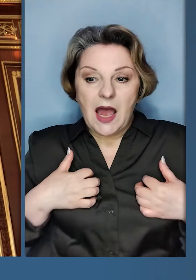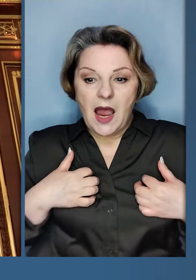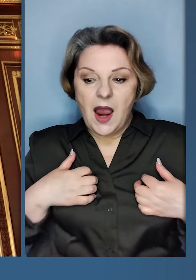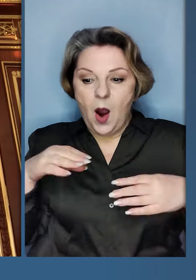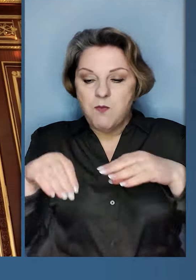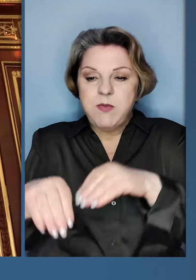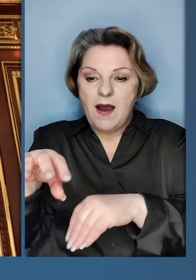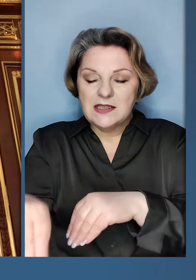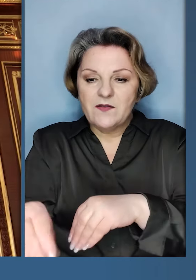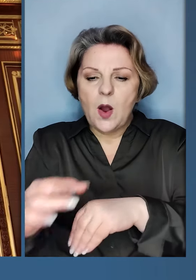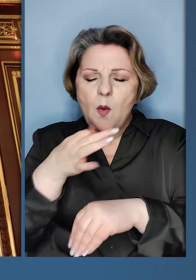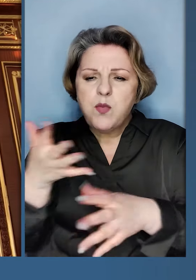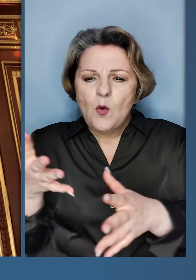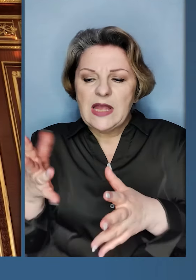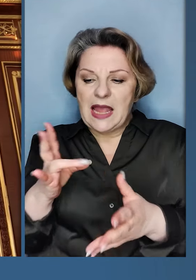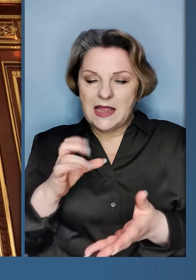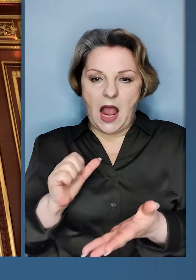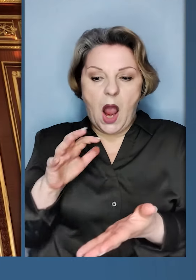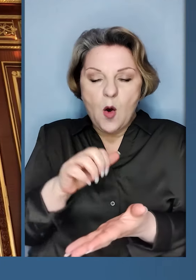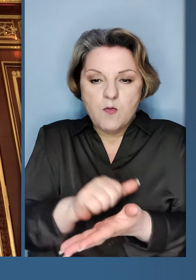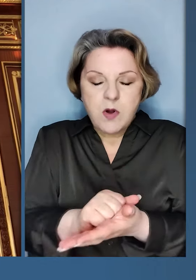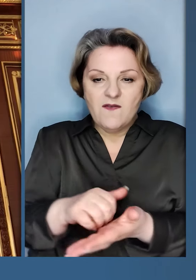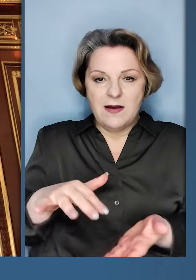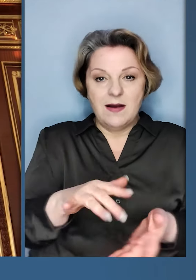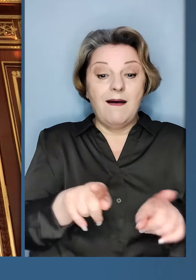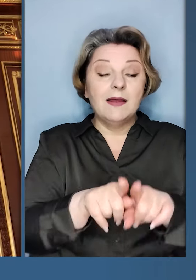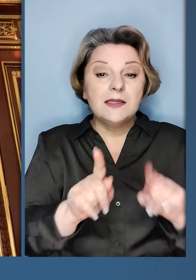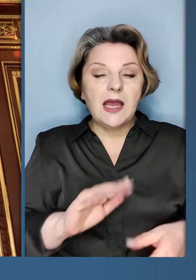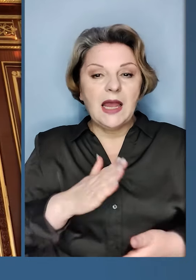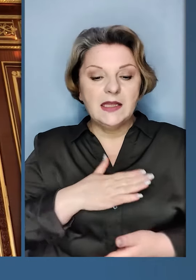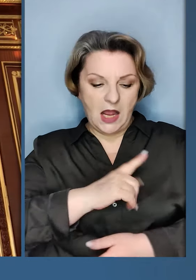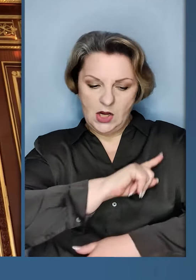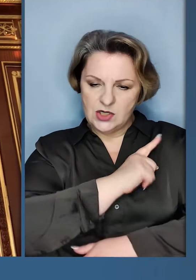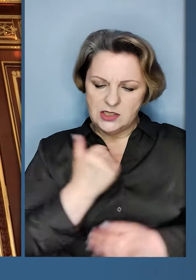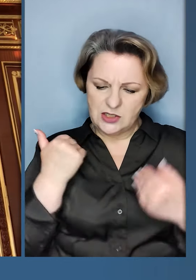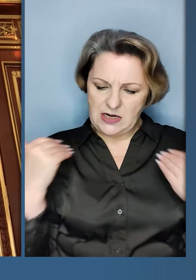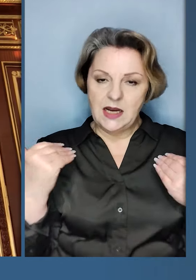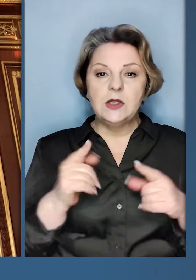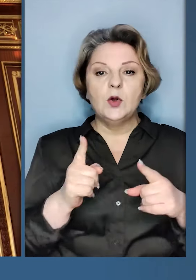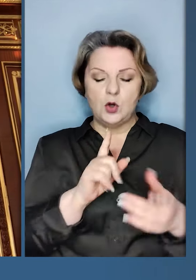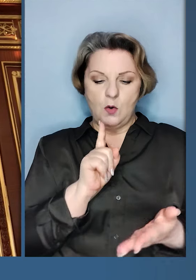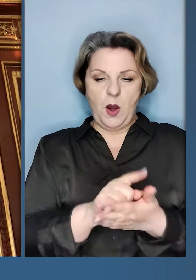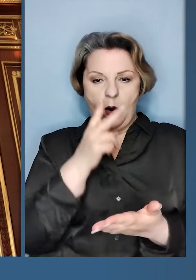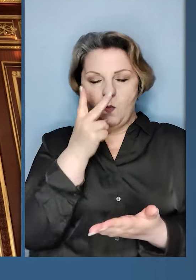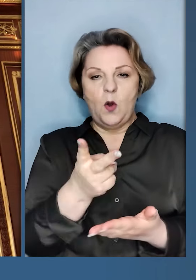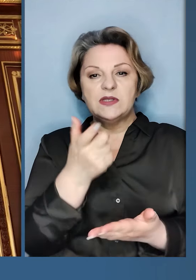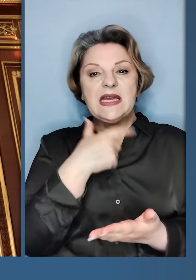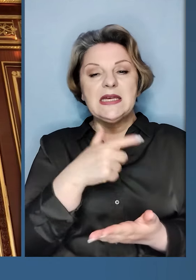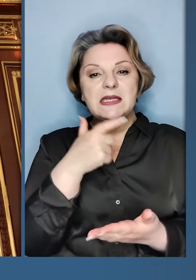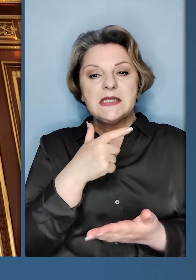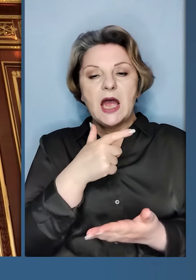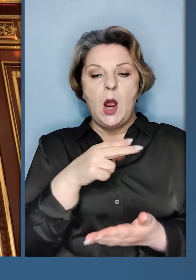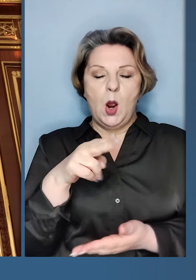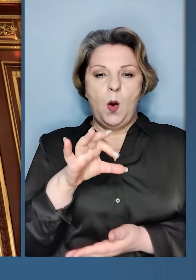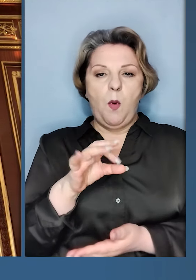базуватись будь-де на окупованій території, а також у нашій силі. У силі, що має показати